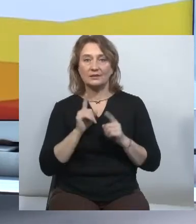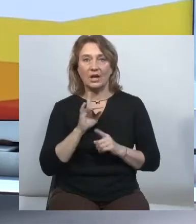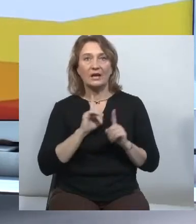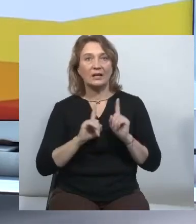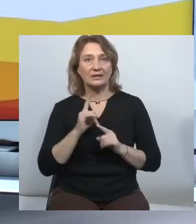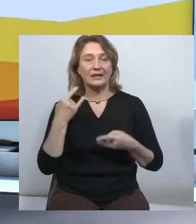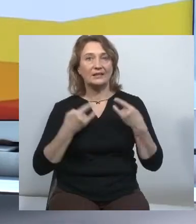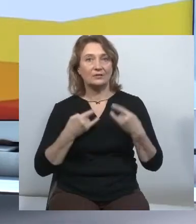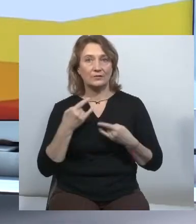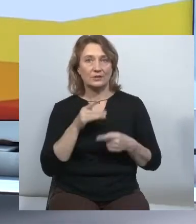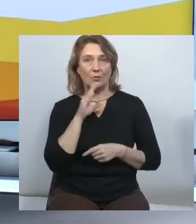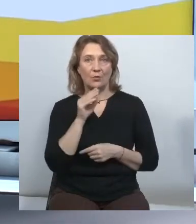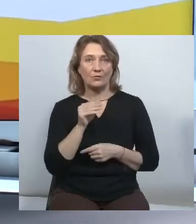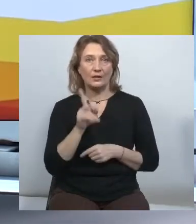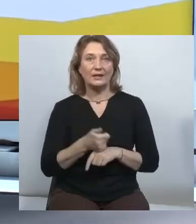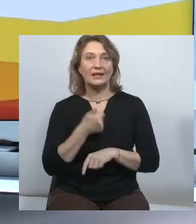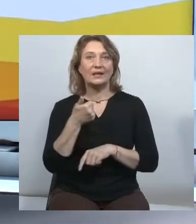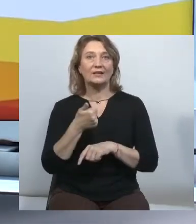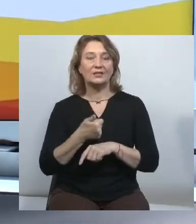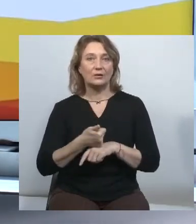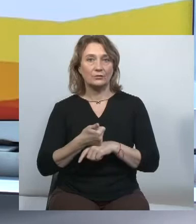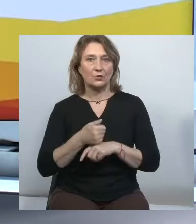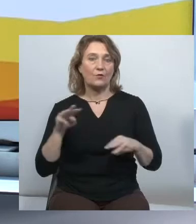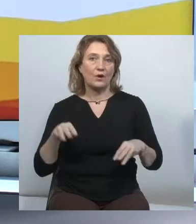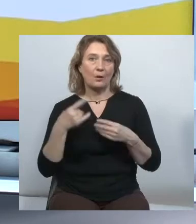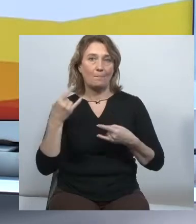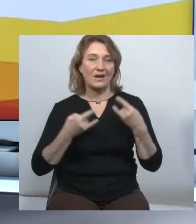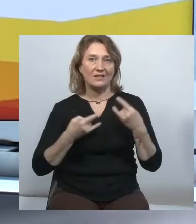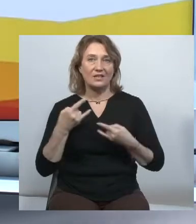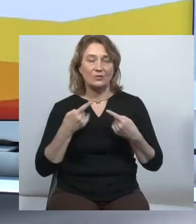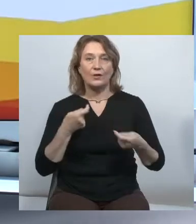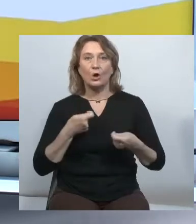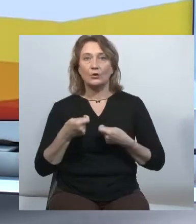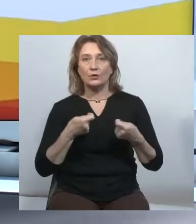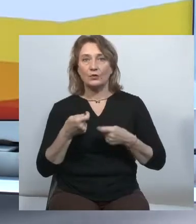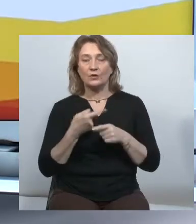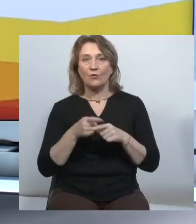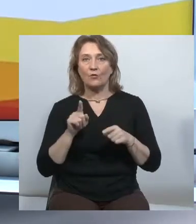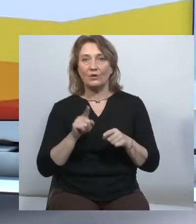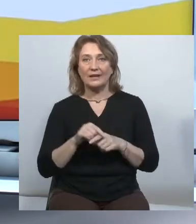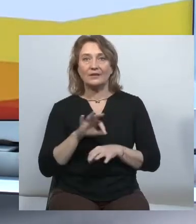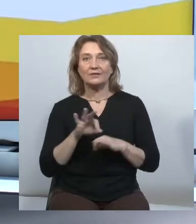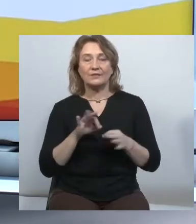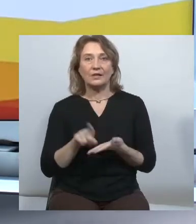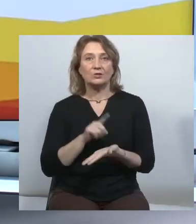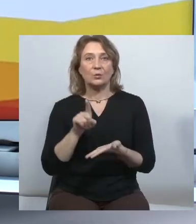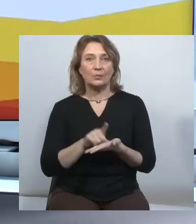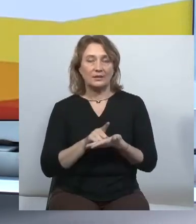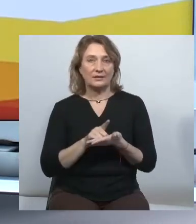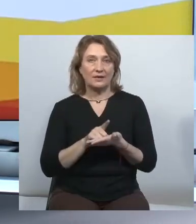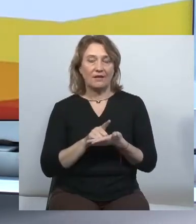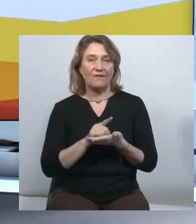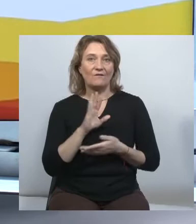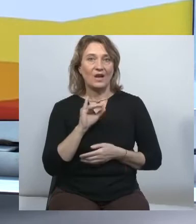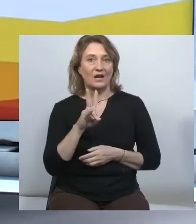телебачення і радіомовлення як основного медійного регулятора у цій сфері. Власне, на виконання цих зобов'язань у вересні минулого